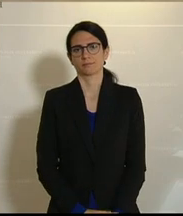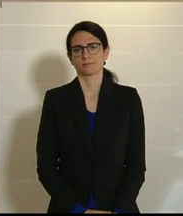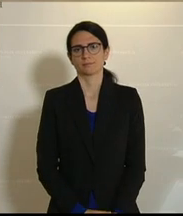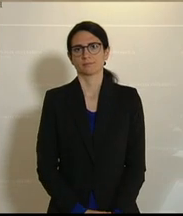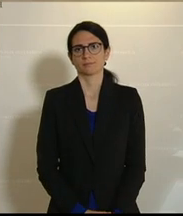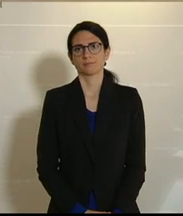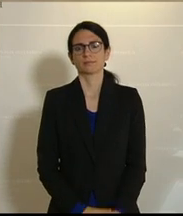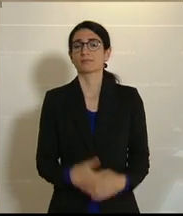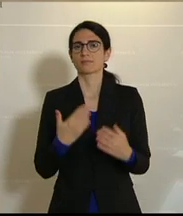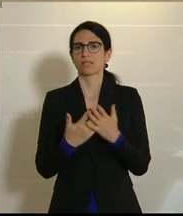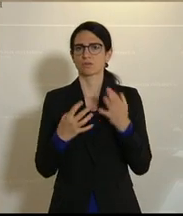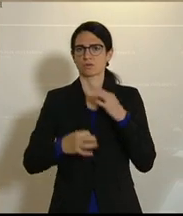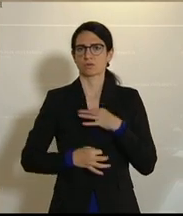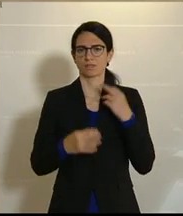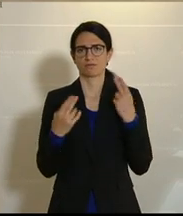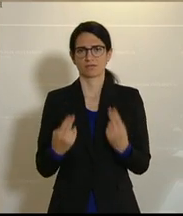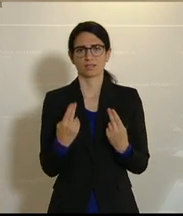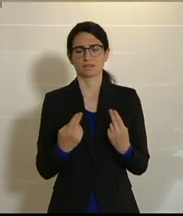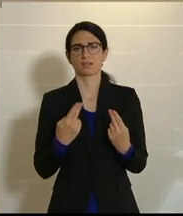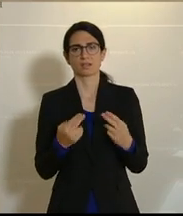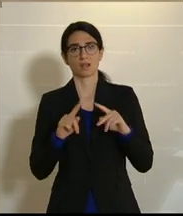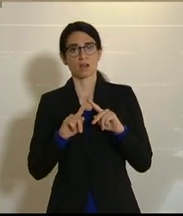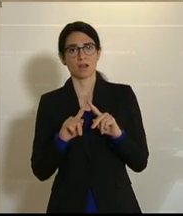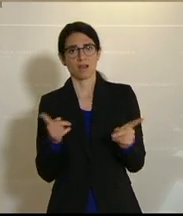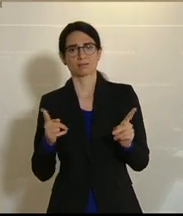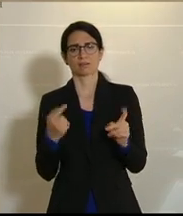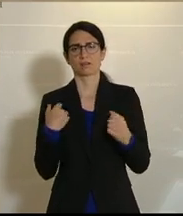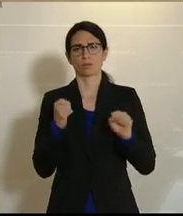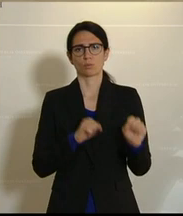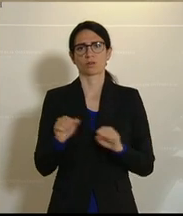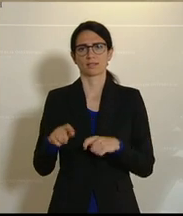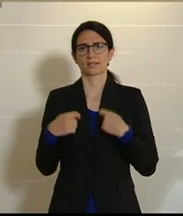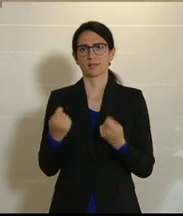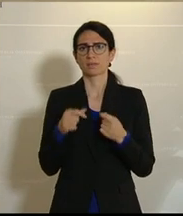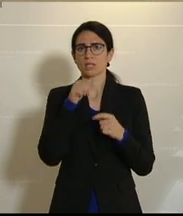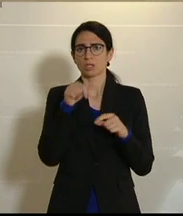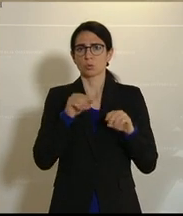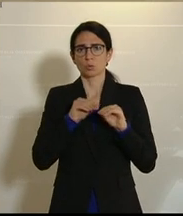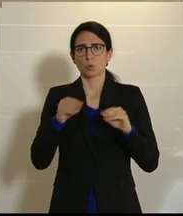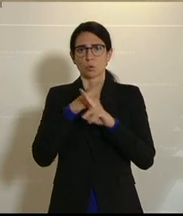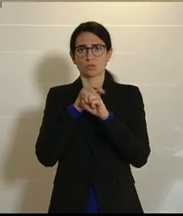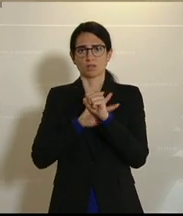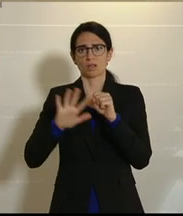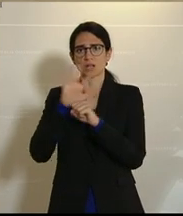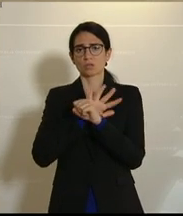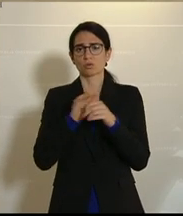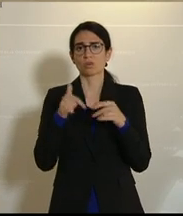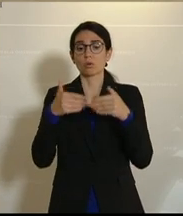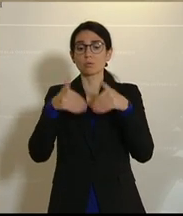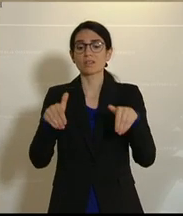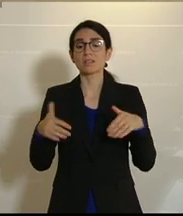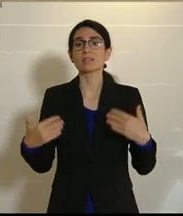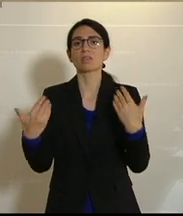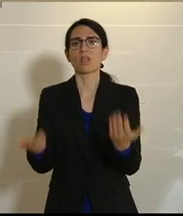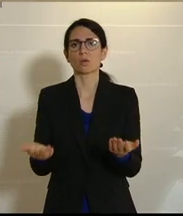Und deswegen ist es mir auch ganz wichtig, dass es andere Initiativen gibt, die hier grenzüberschreitend aktiv werden, die informieren, wie